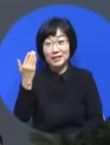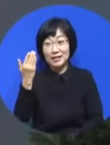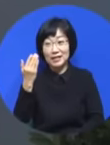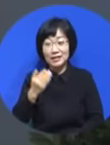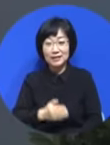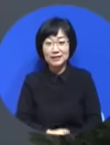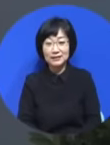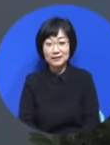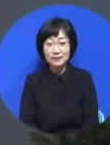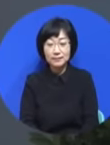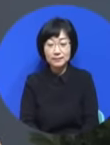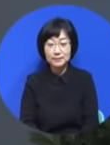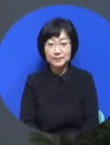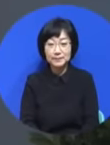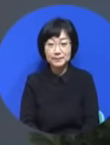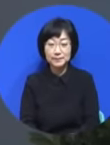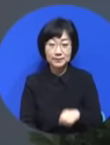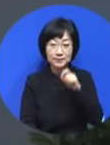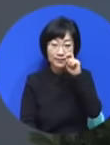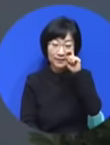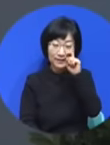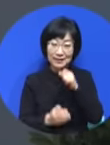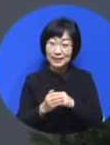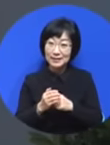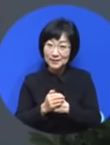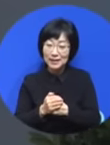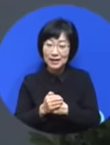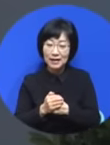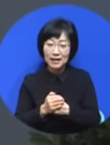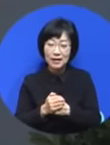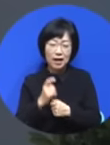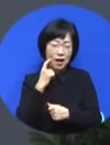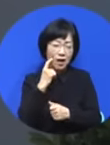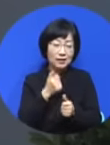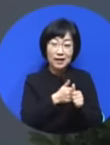가짜말에 기를 기울이지 말고 하나님의 말씀에 기울이 기울이세요.